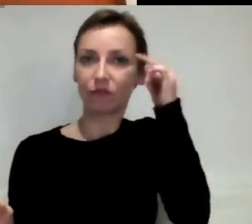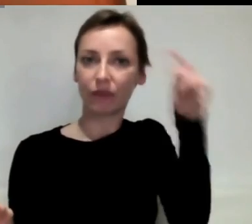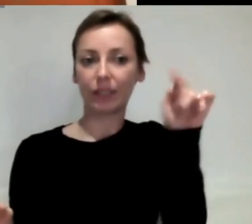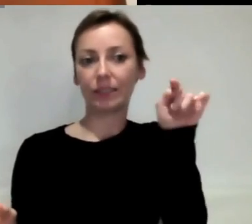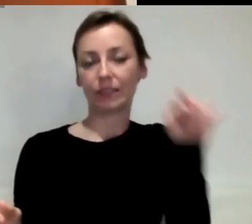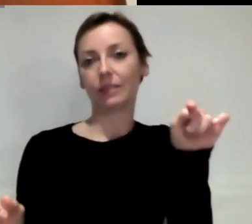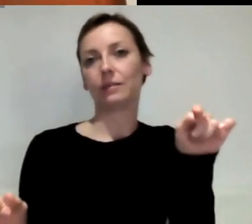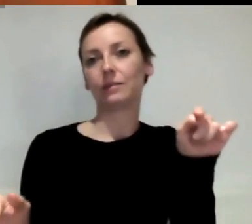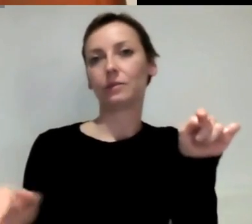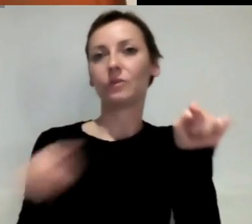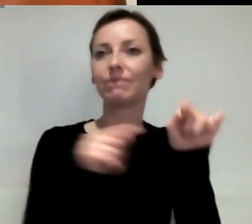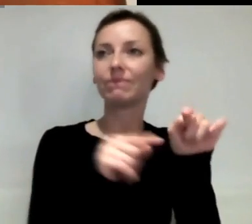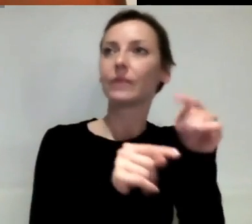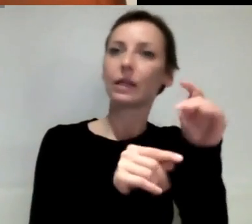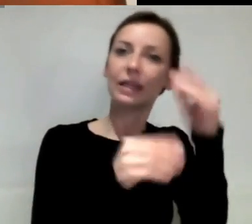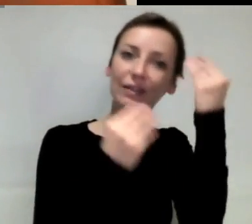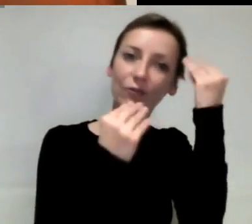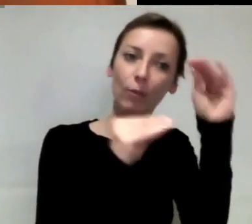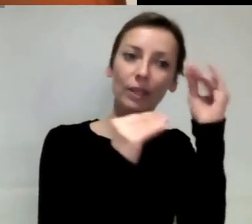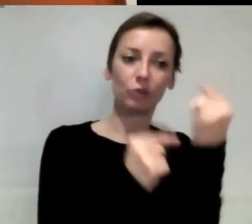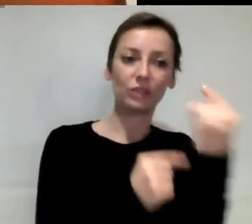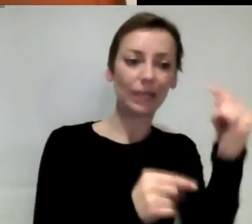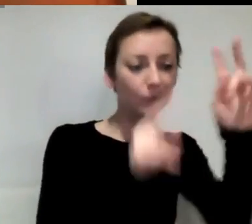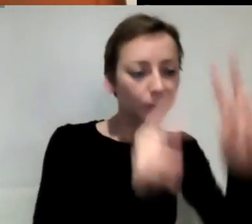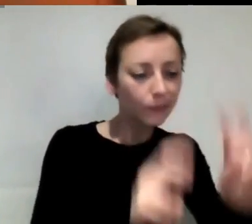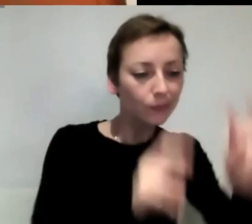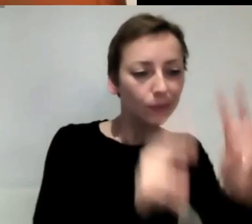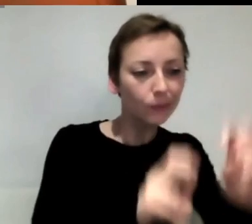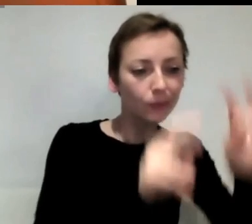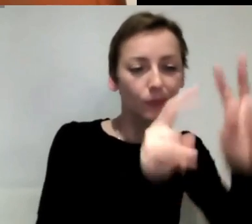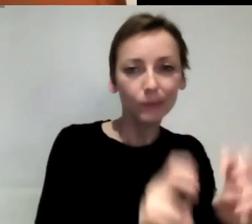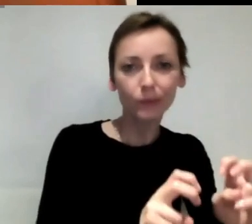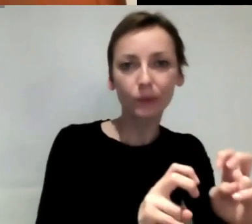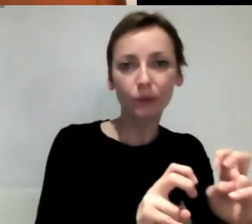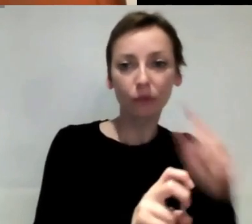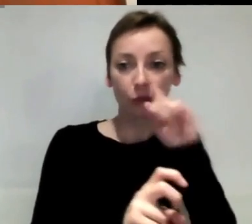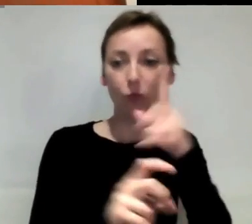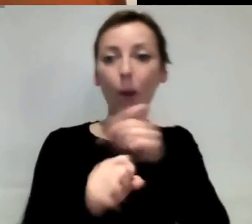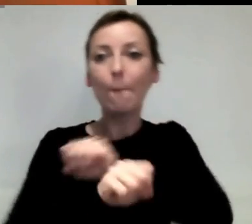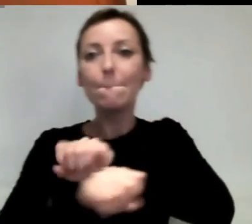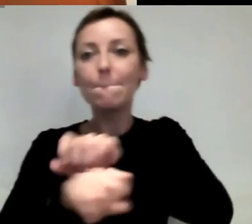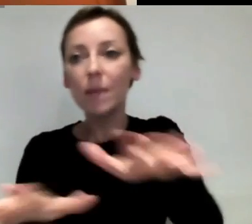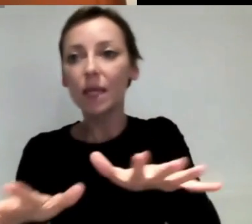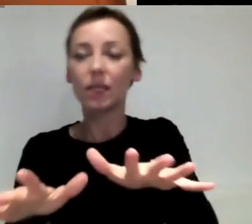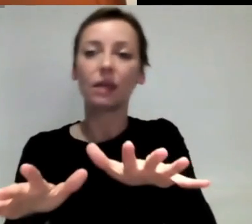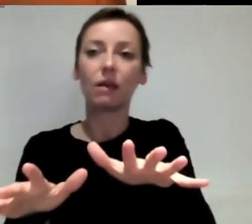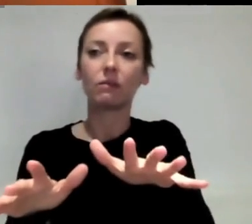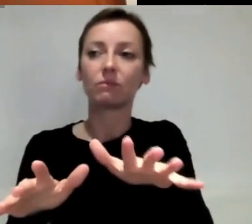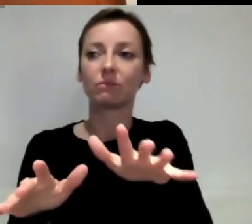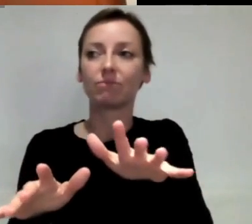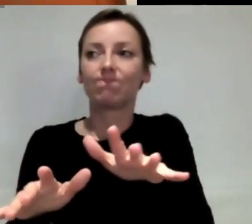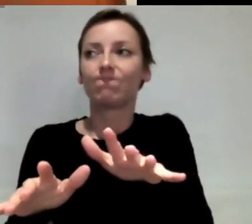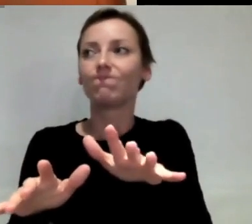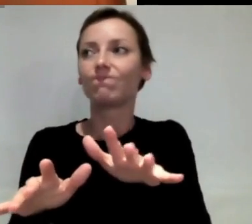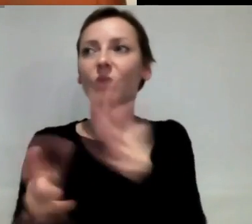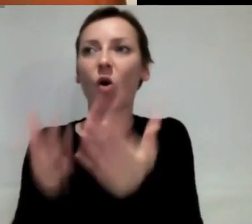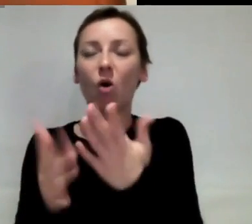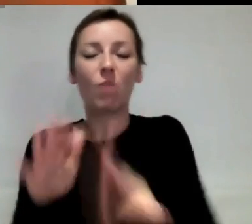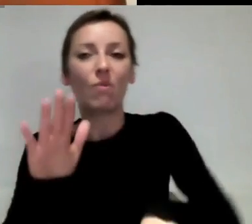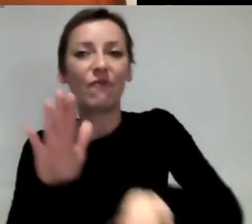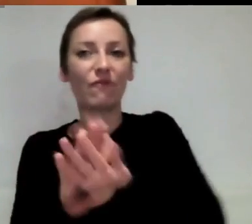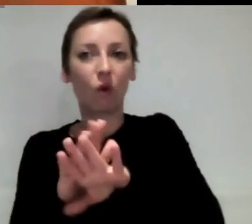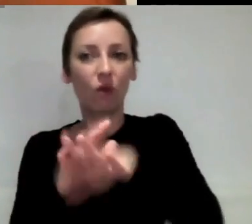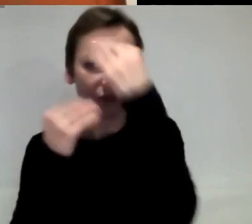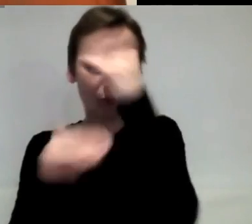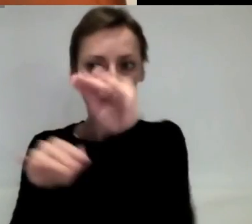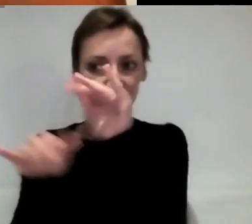unabhängig die sind, ob das wirklich alle Handlungsmöglichkeiten sind, die wir haben. Und deshalb denke ich, ist es viel besser, dass wir